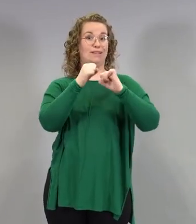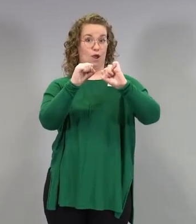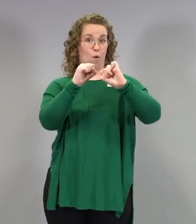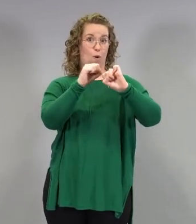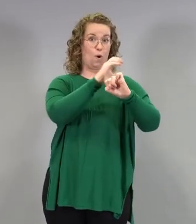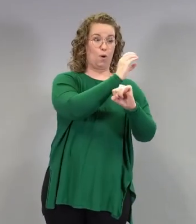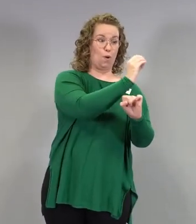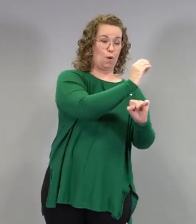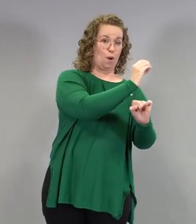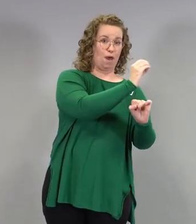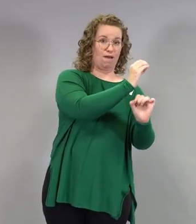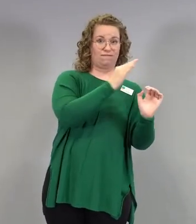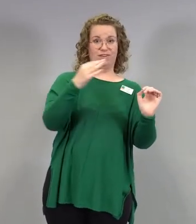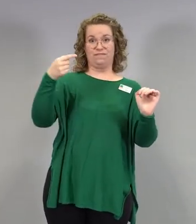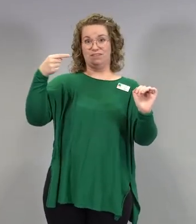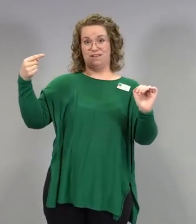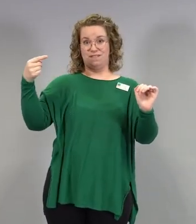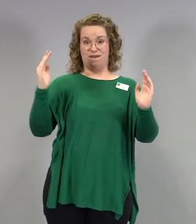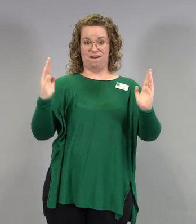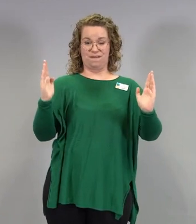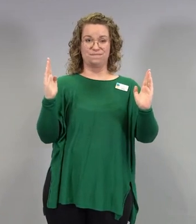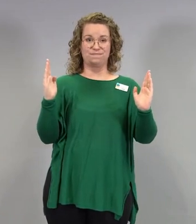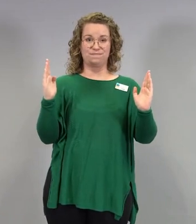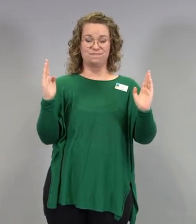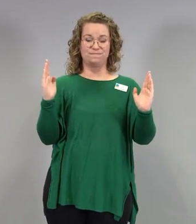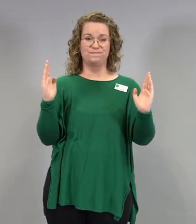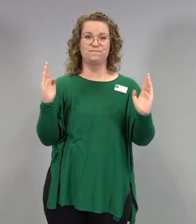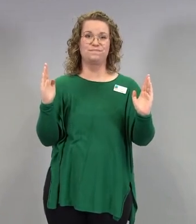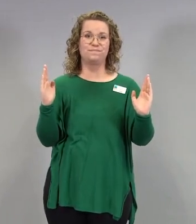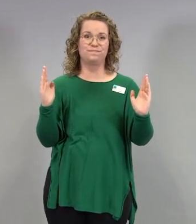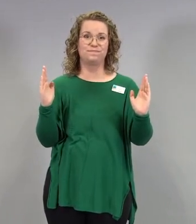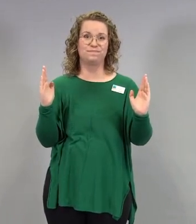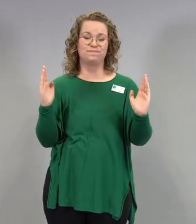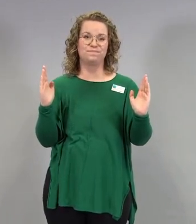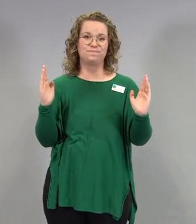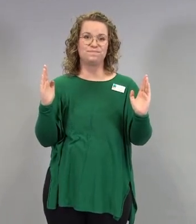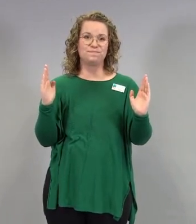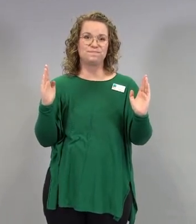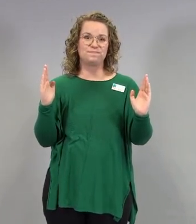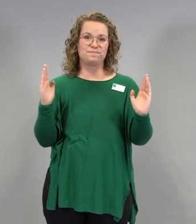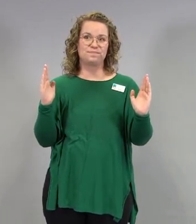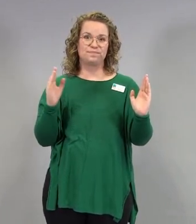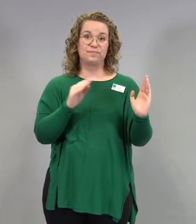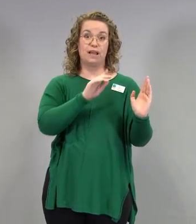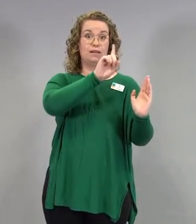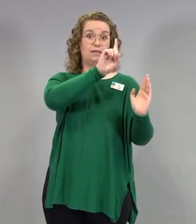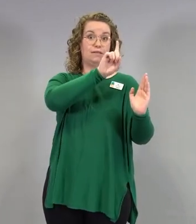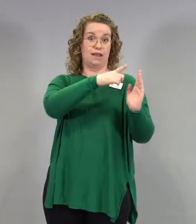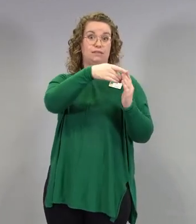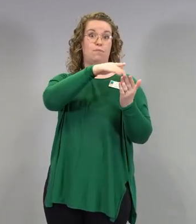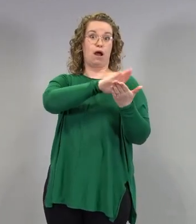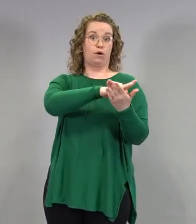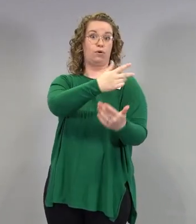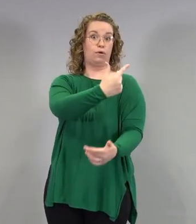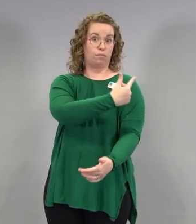nollasta sataan. Niin nähdään, että ensimmäisen annoksen jälkeen, kun oli alle neljä viikkoa